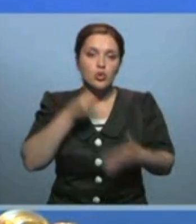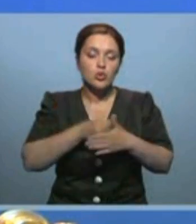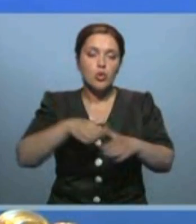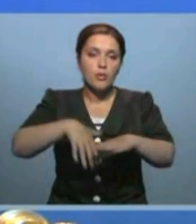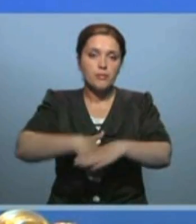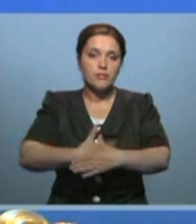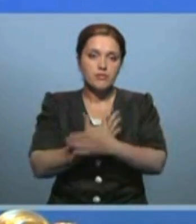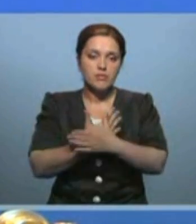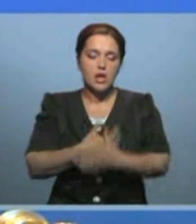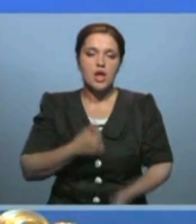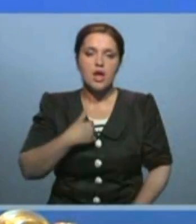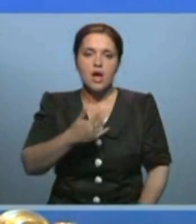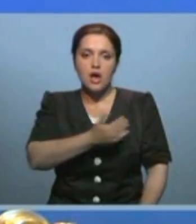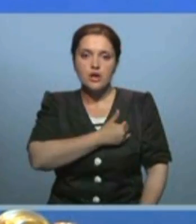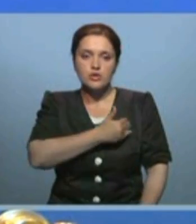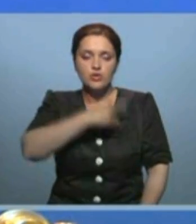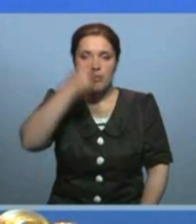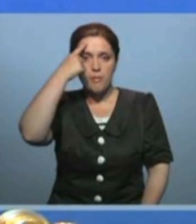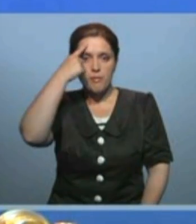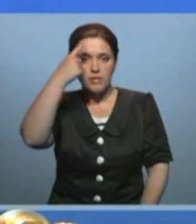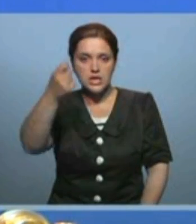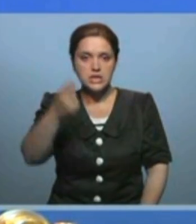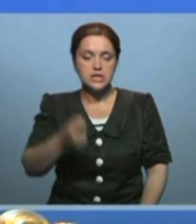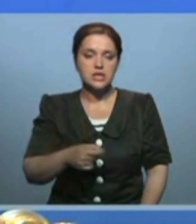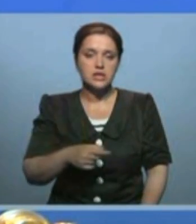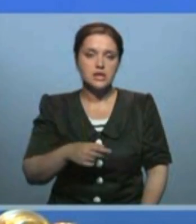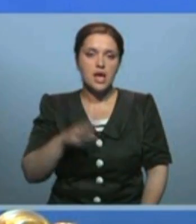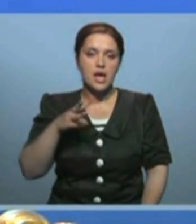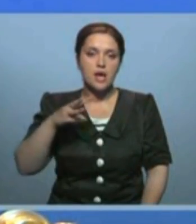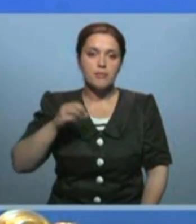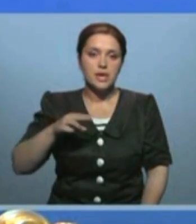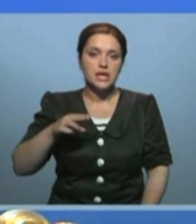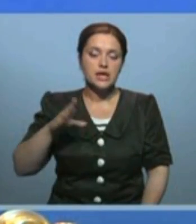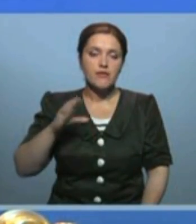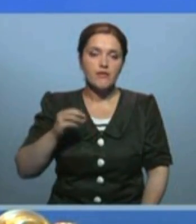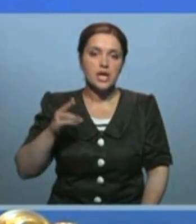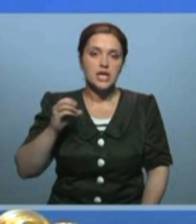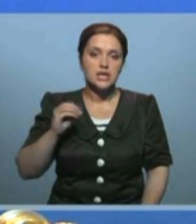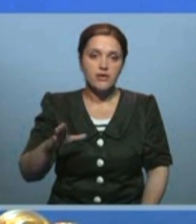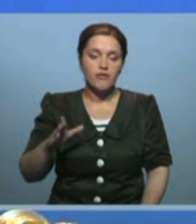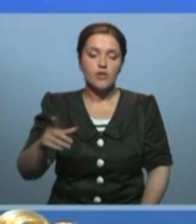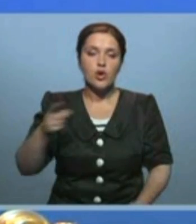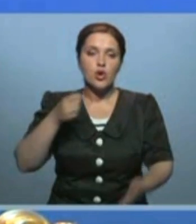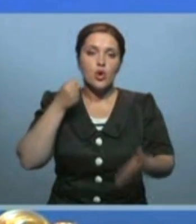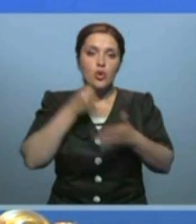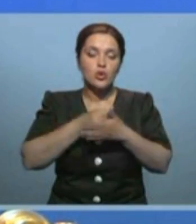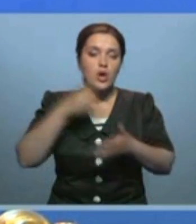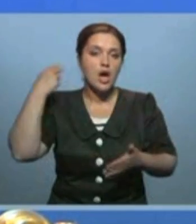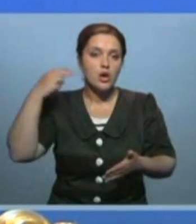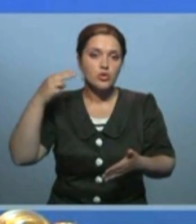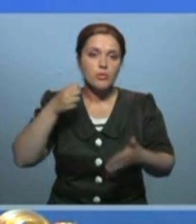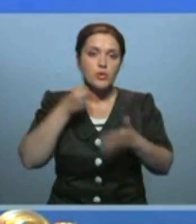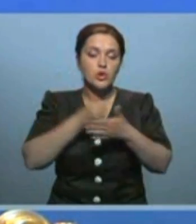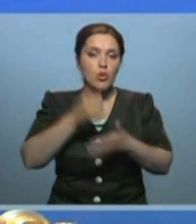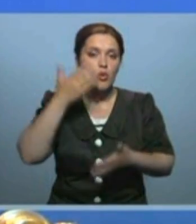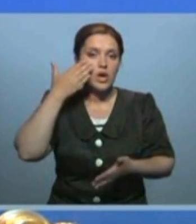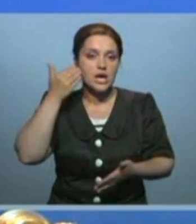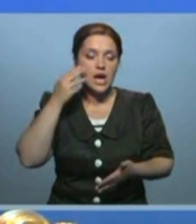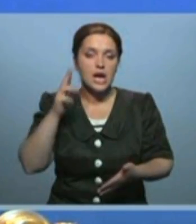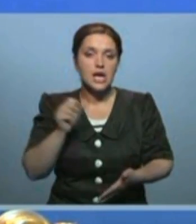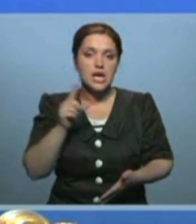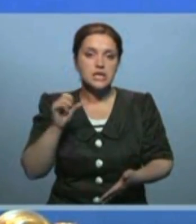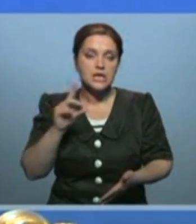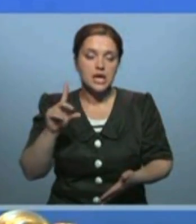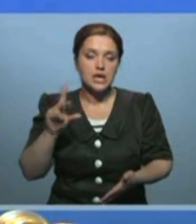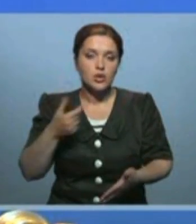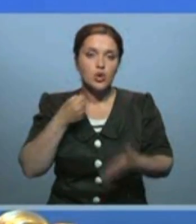Дмитрия Анатольевича дальше. Вот Актюбинская идет в Казань, от Казани в Санкт-Петербург и в Европу. Это очень необходимая